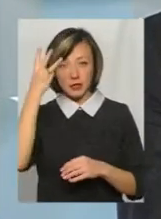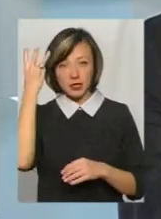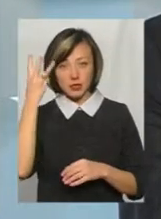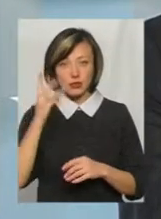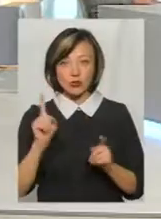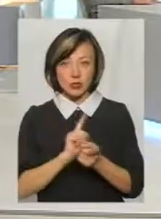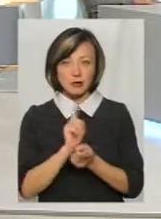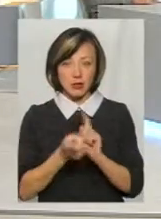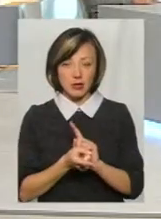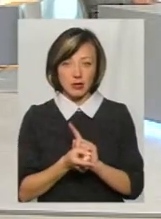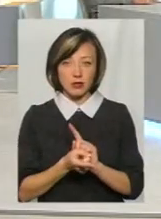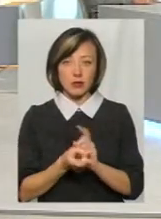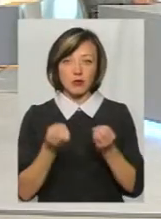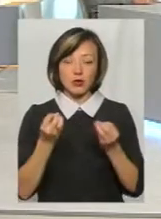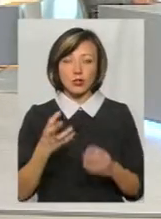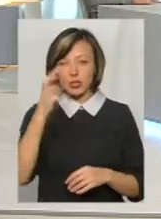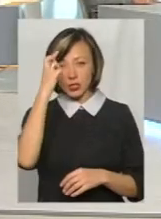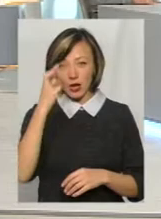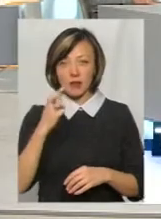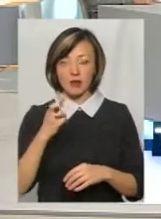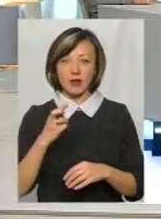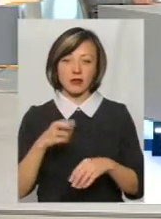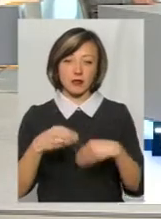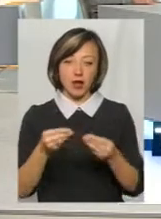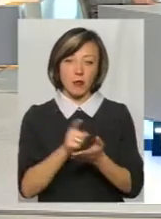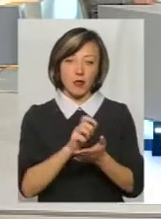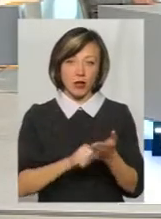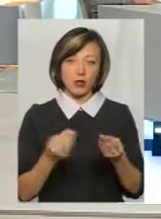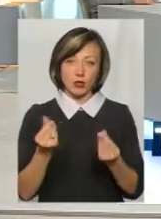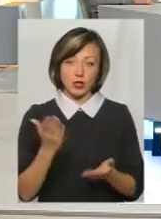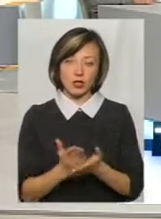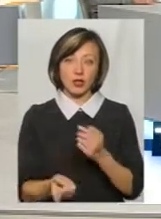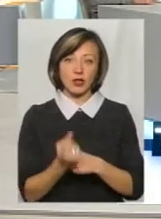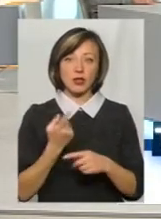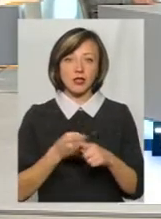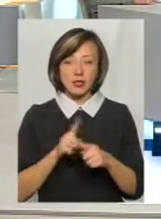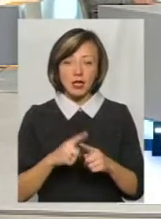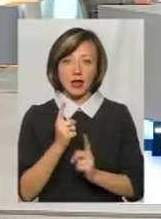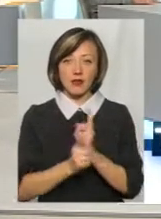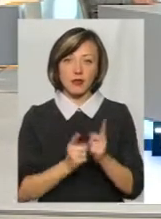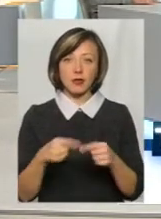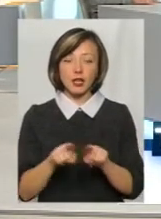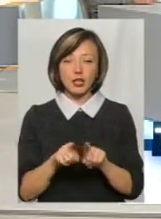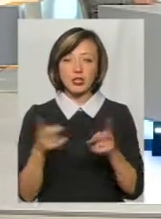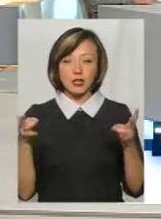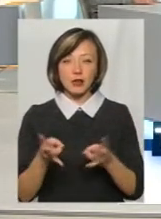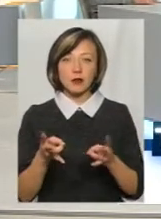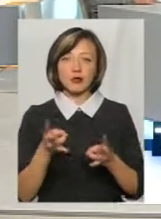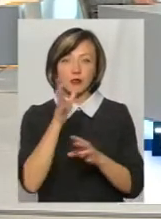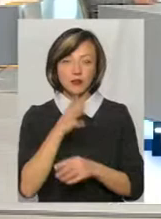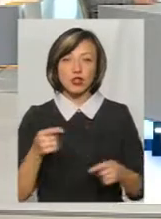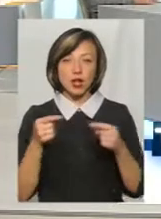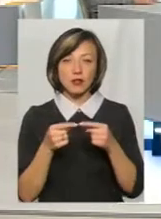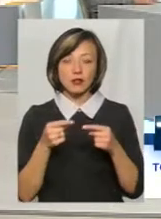щось змінилося? Просто держава поділилася з податками, є гроші. Ну це вже реформа. Так і інші реформи. Треба час на